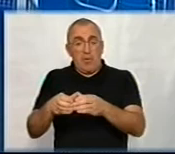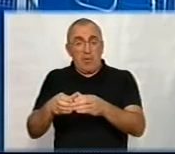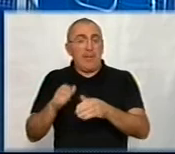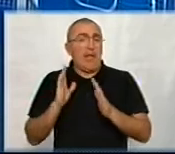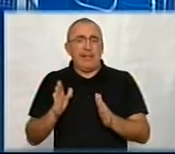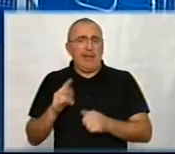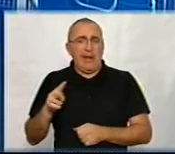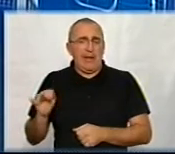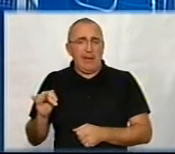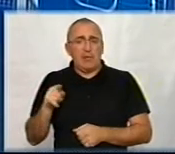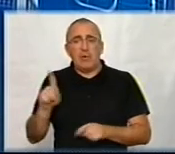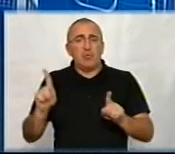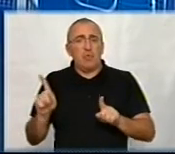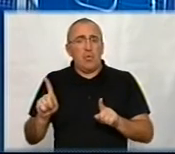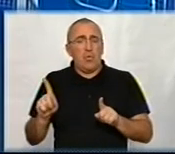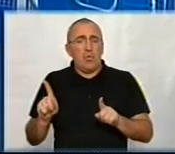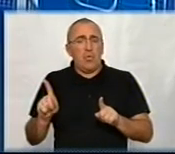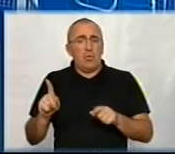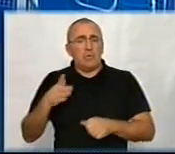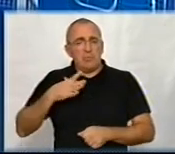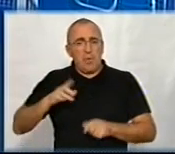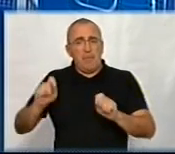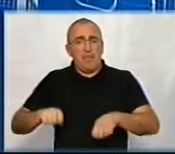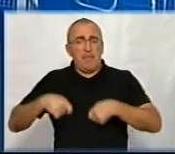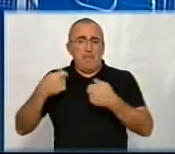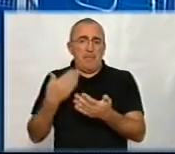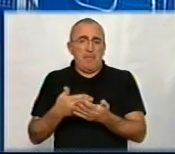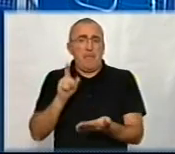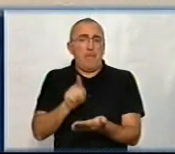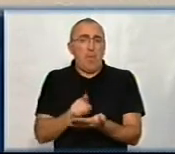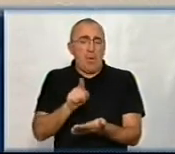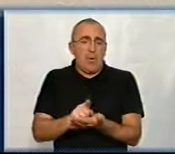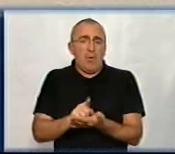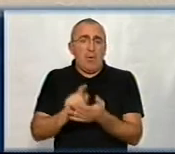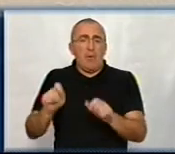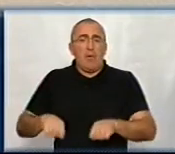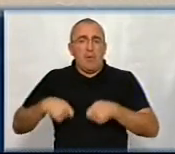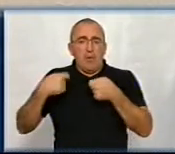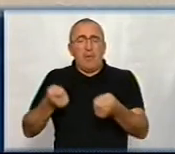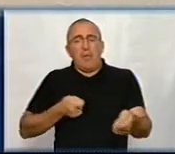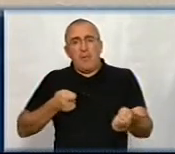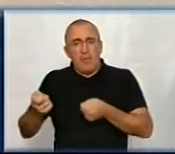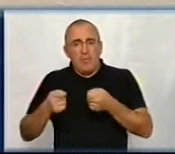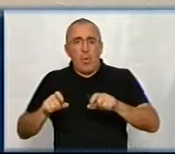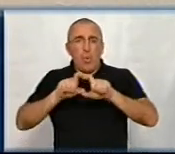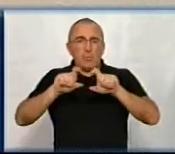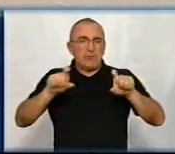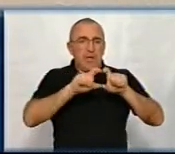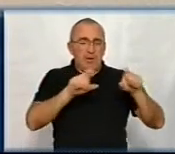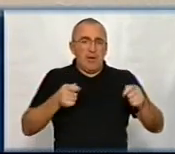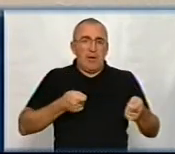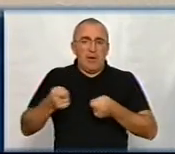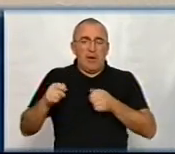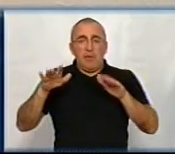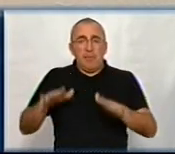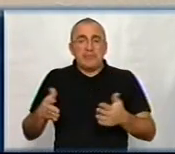те, що точно змушено буде передати, наприклад, податки, але й передадуть управління установами, управління